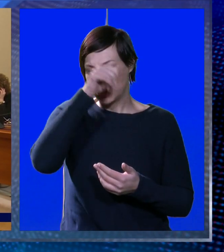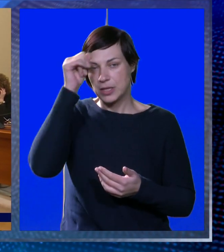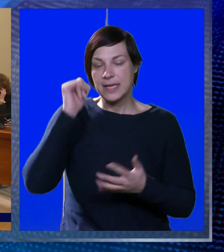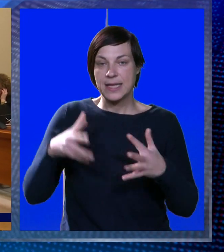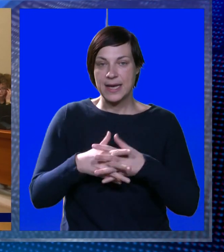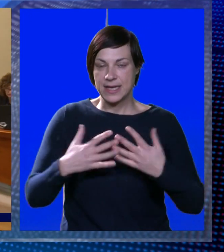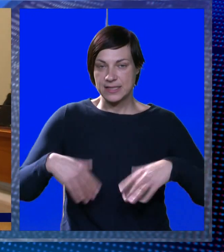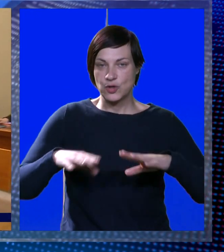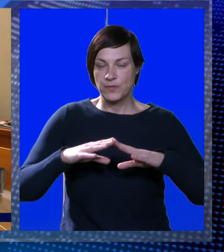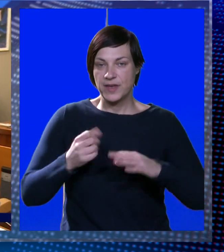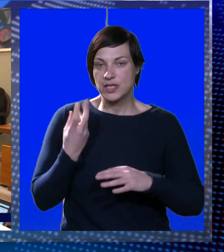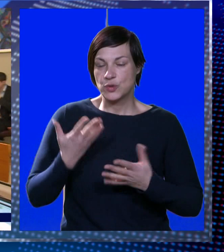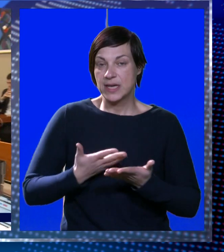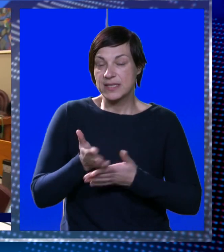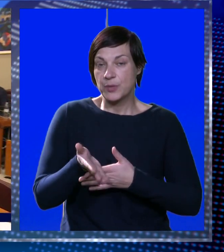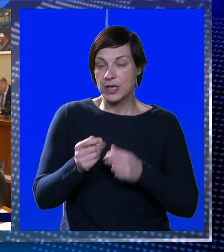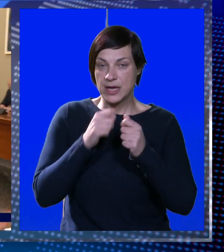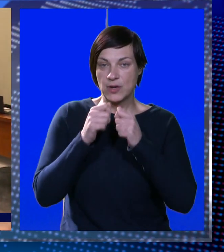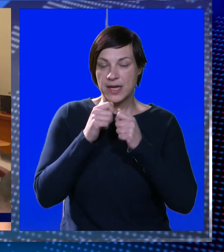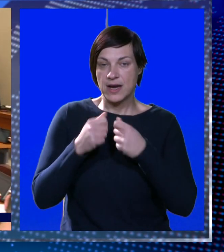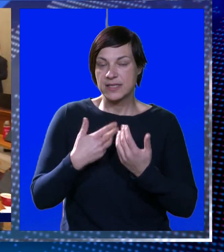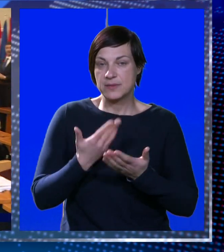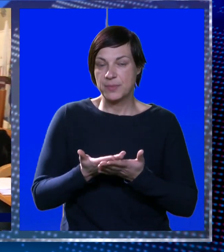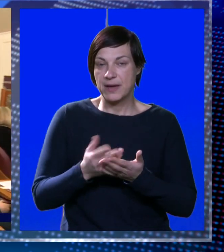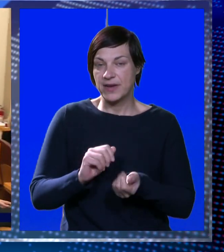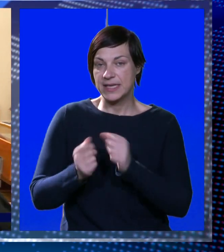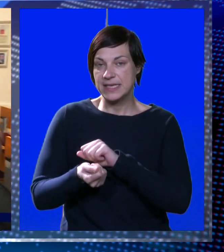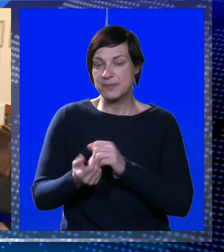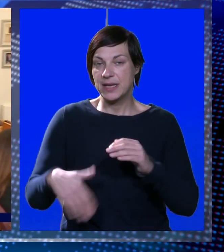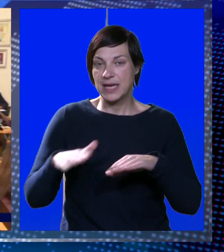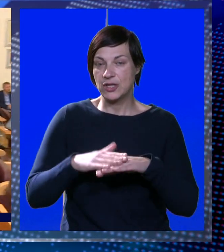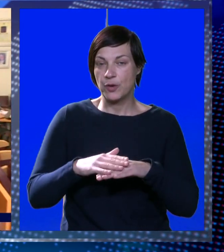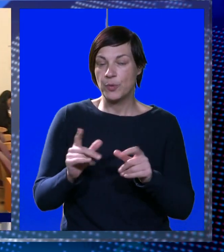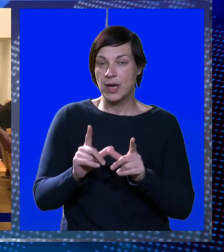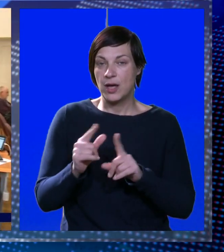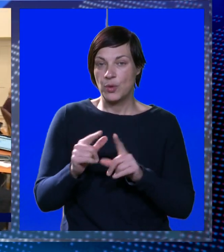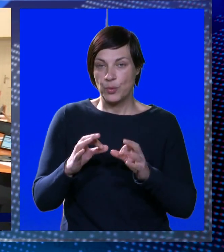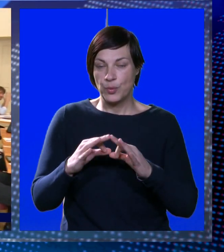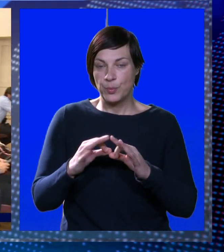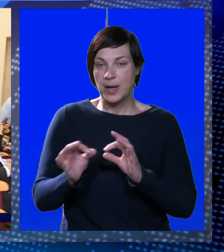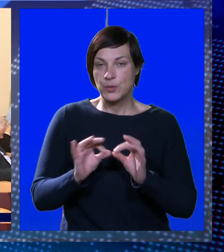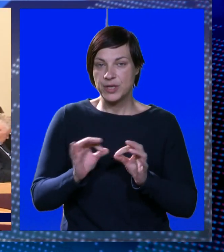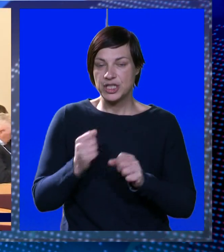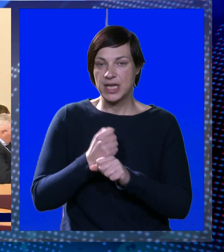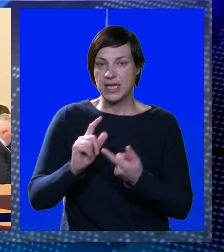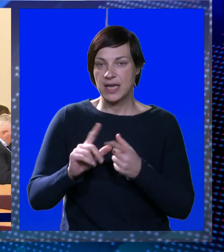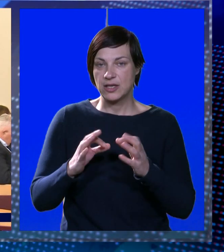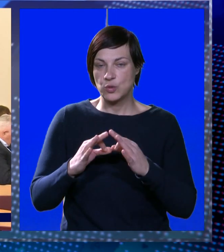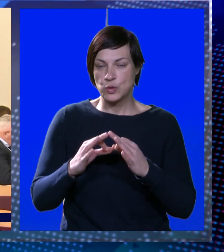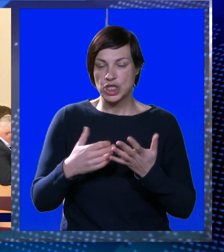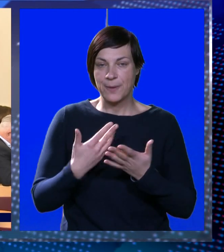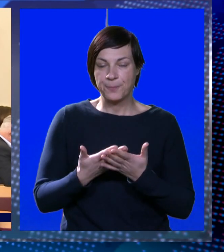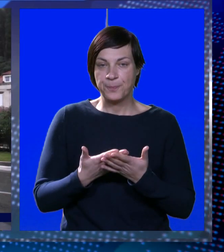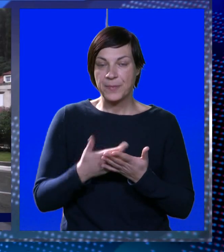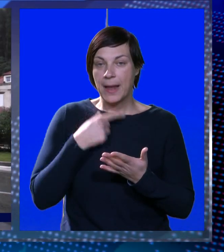prošlog ljeta na Gradskom viječu, kada se pokrenula rasprava o pokretanju izmjena i dopuna urbanističkog plana uređenja Gruški